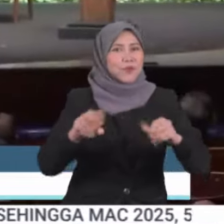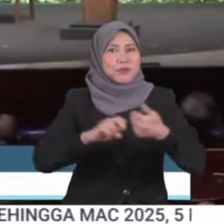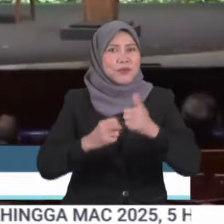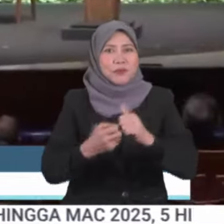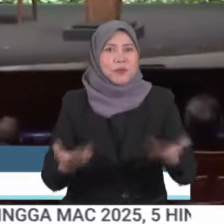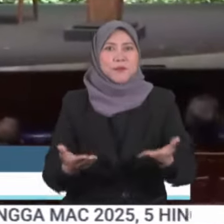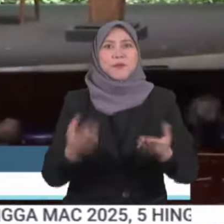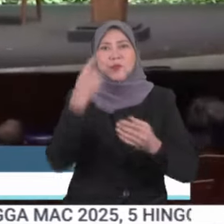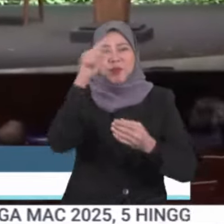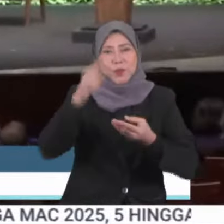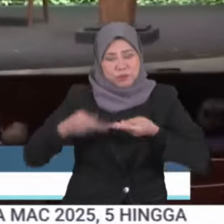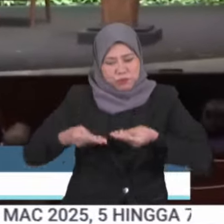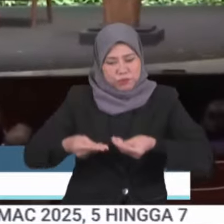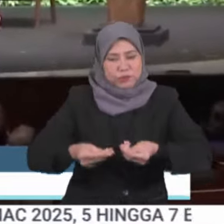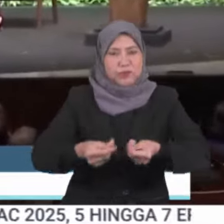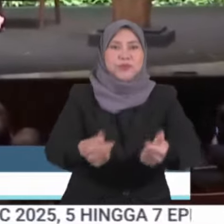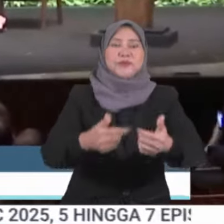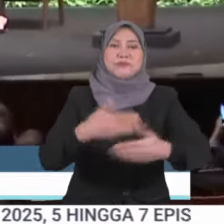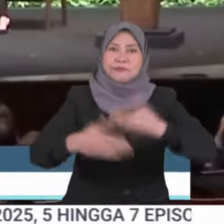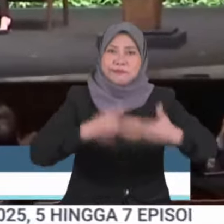memastikan pelaksanaannya lancar.